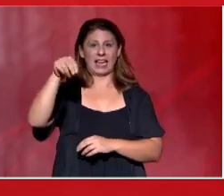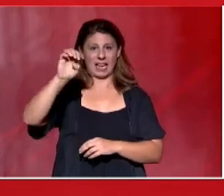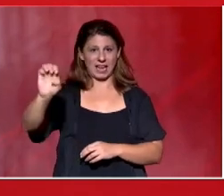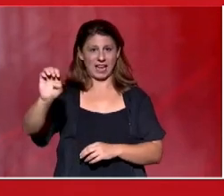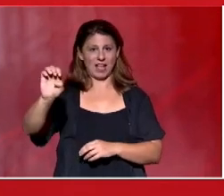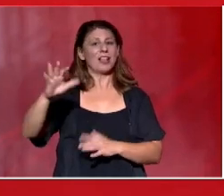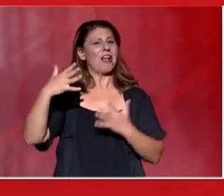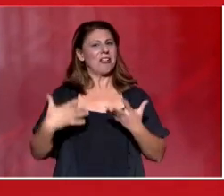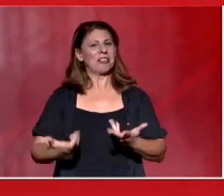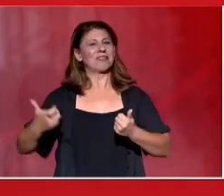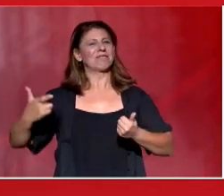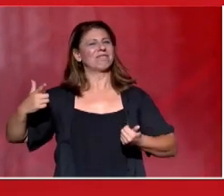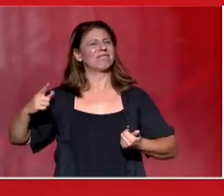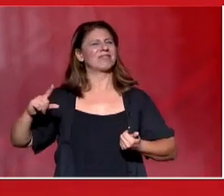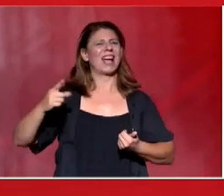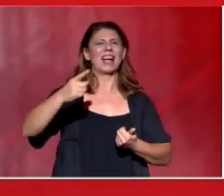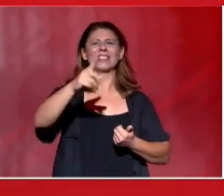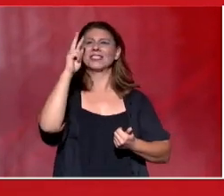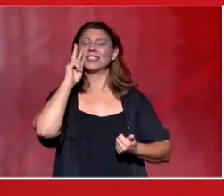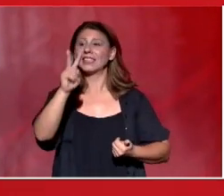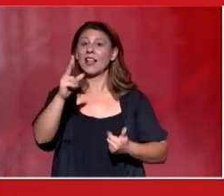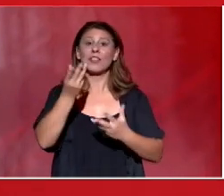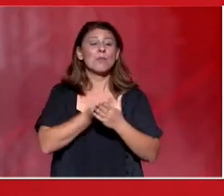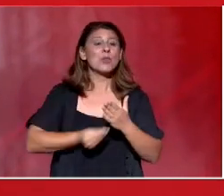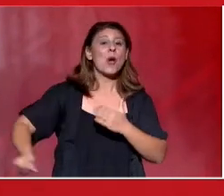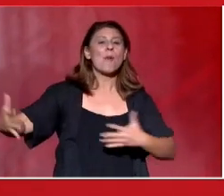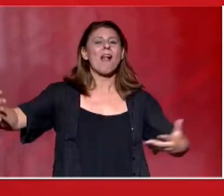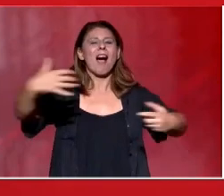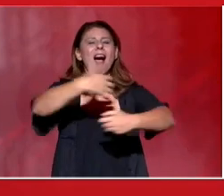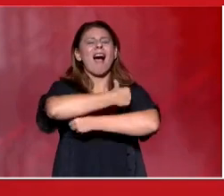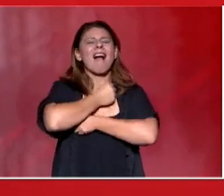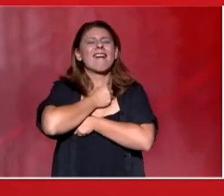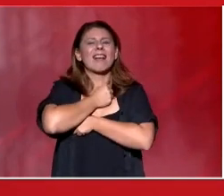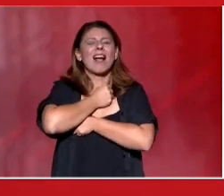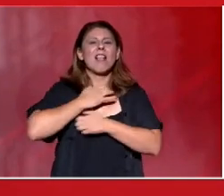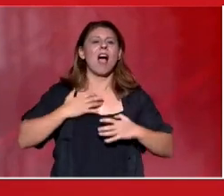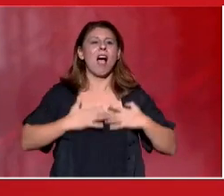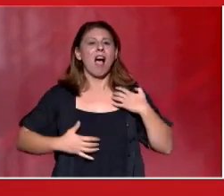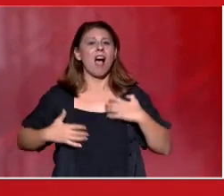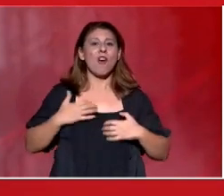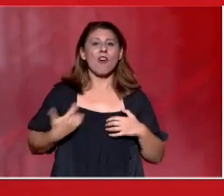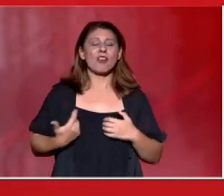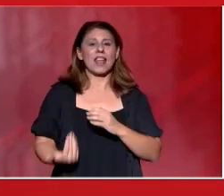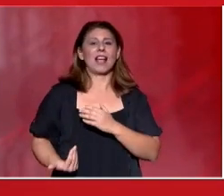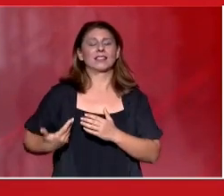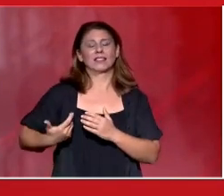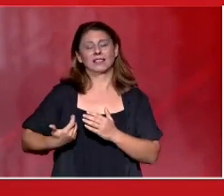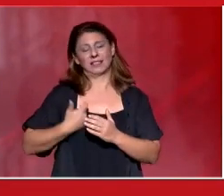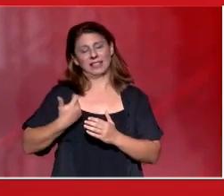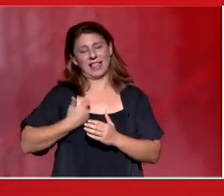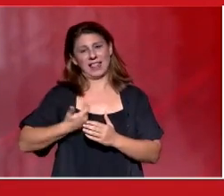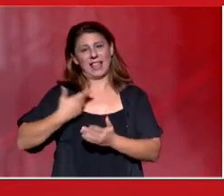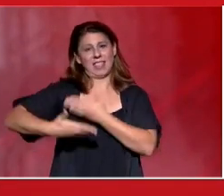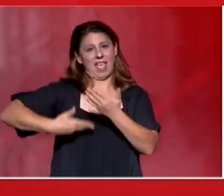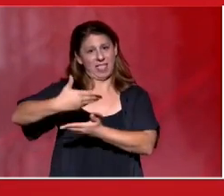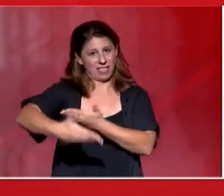θάλασσες να αγκαλιάσει ακόμα περισσότερο τις αγωνίες της νέας γενιάς κρατώντας σταθερή την πηξίδα